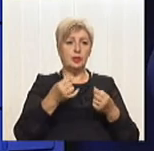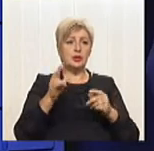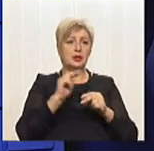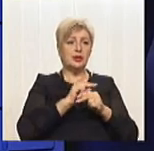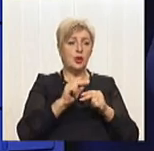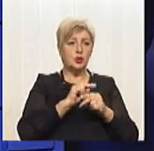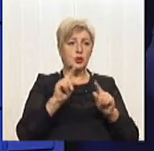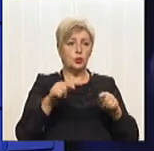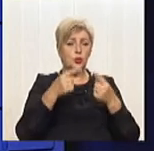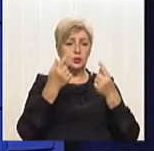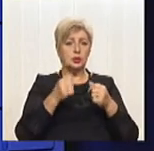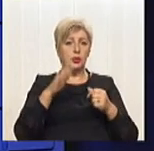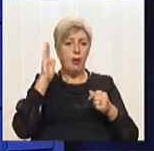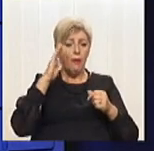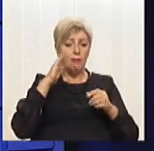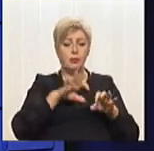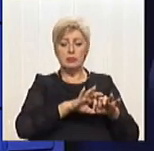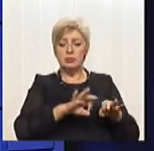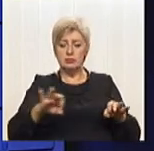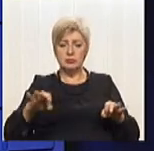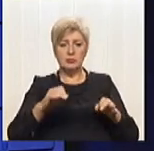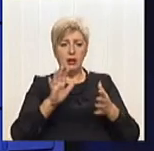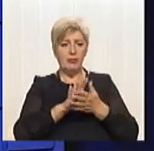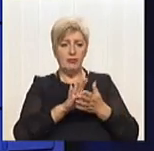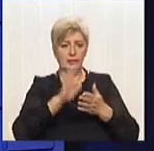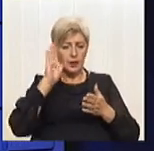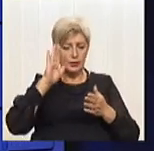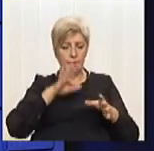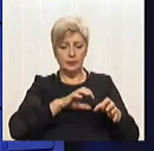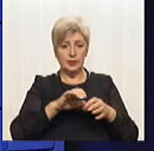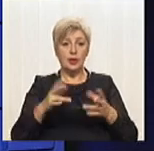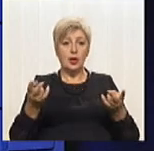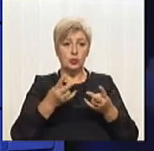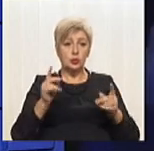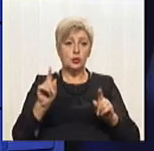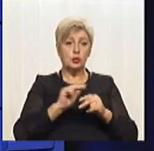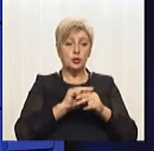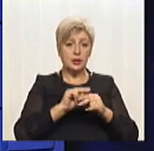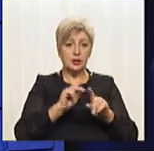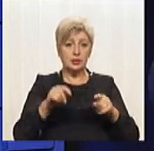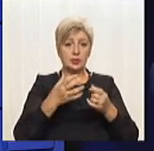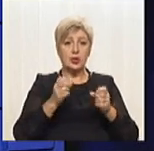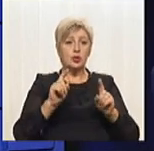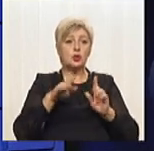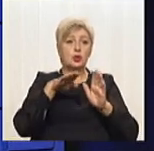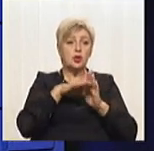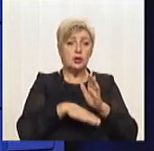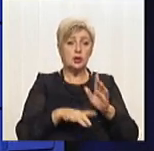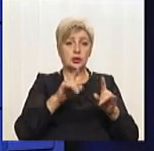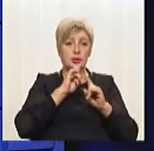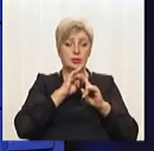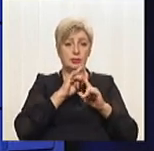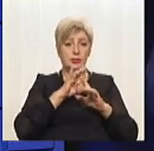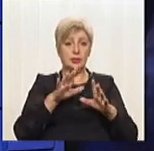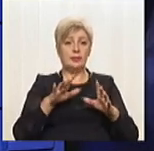стічних вод. І всім зрозуміло, що її треба реконструювати, що гірше не буде, якщо вони не будуть